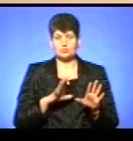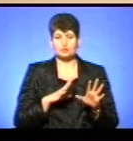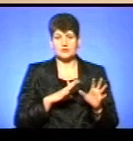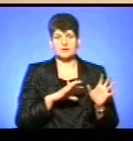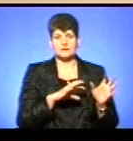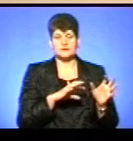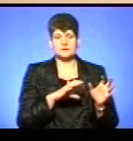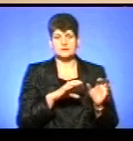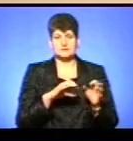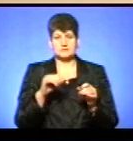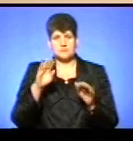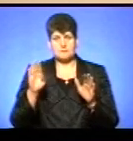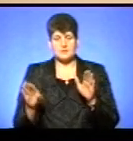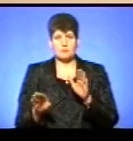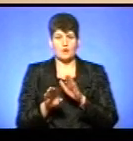підкорядкована